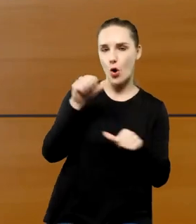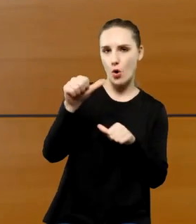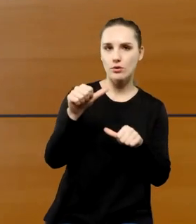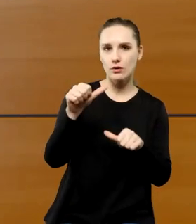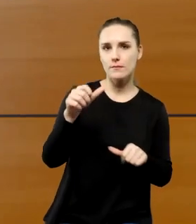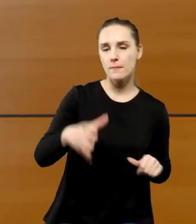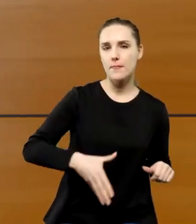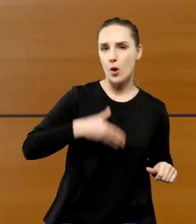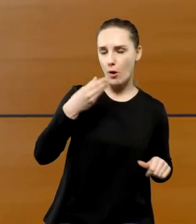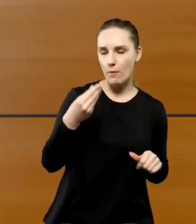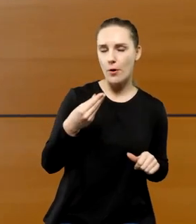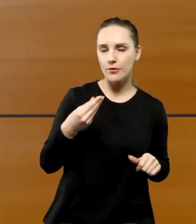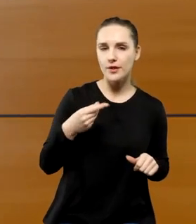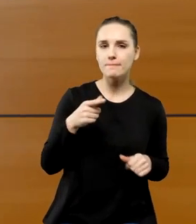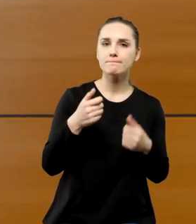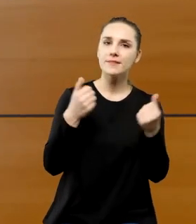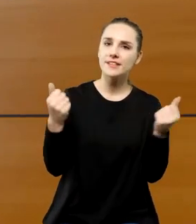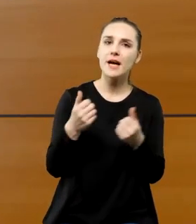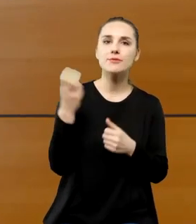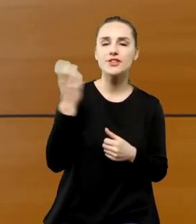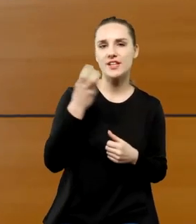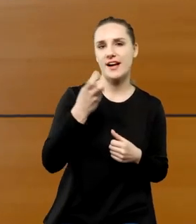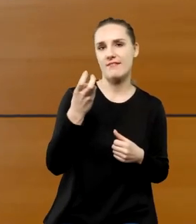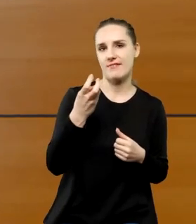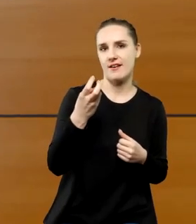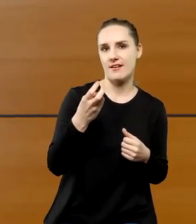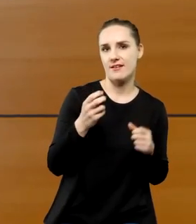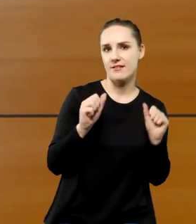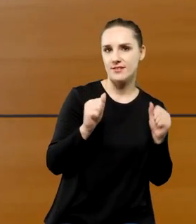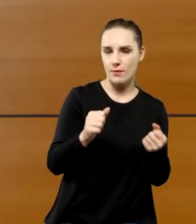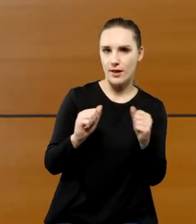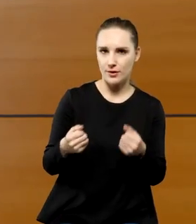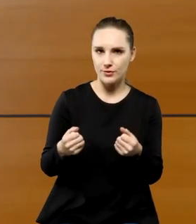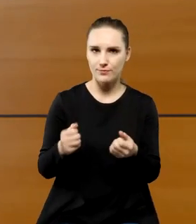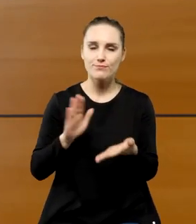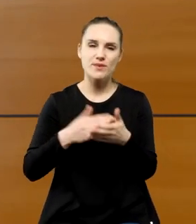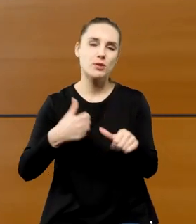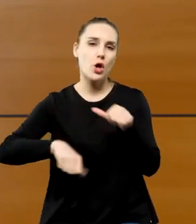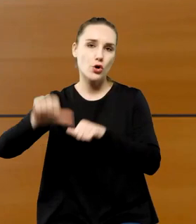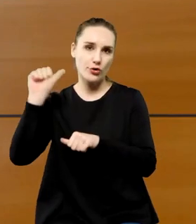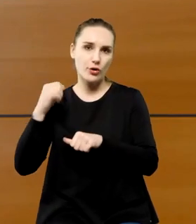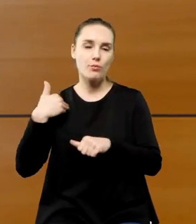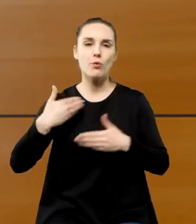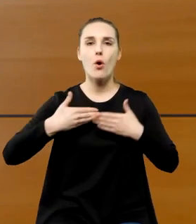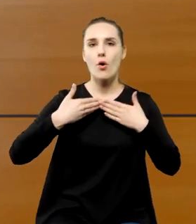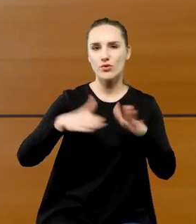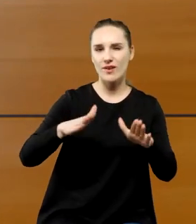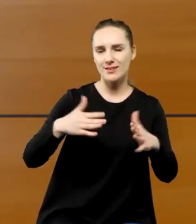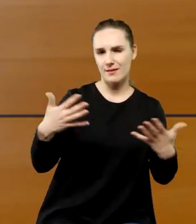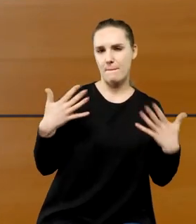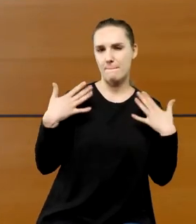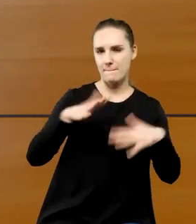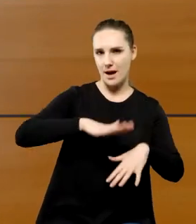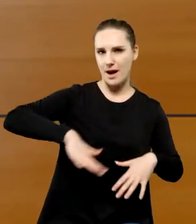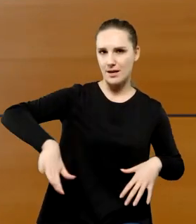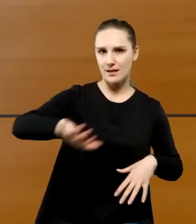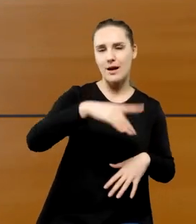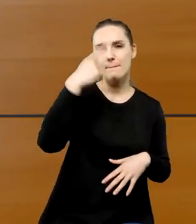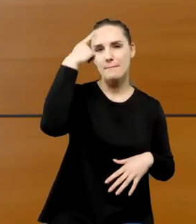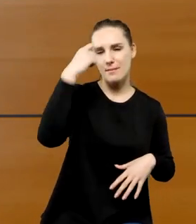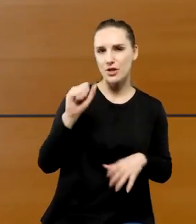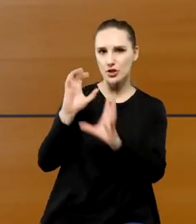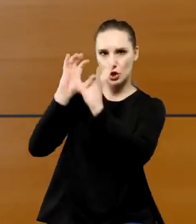podejmują bardzo ciekawe inicjatywy to znaczy rok temu został otwarty skwer właśnie pamięci takiej